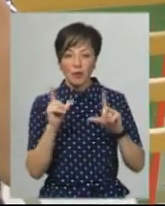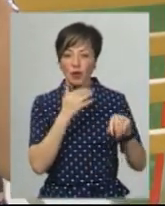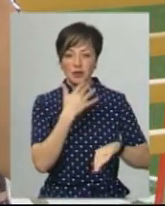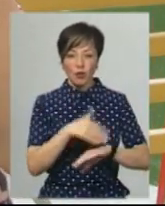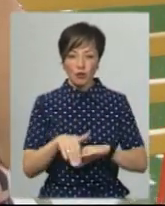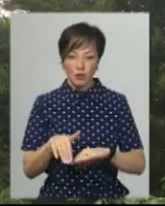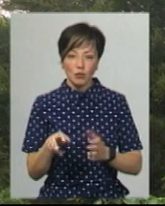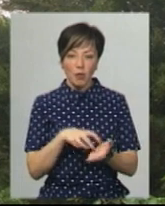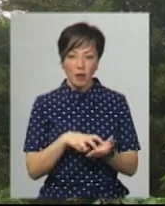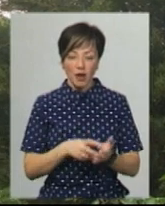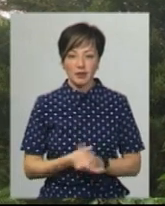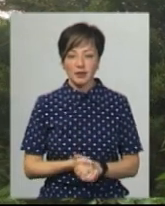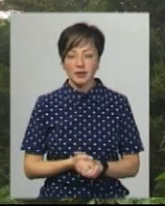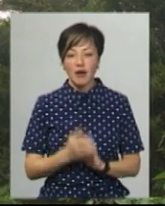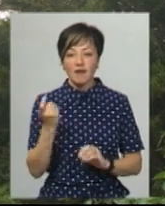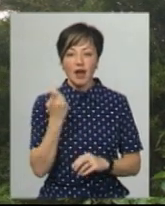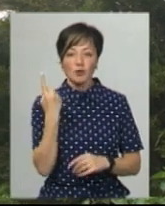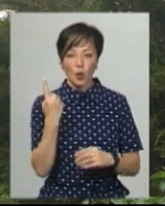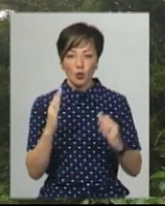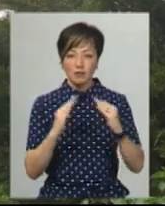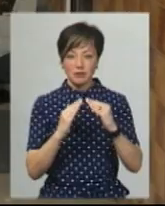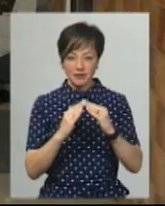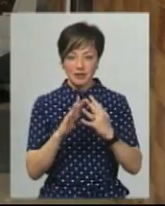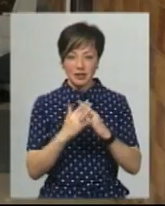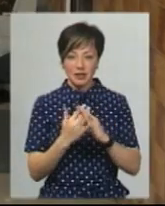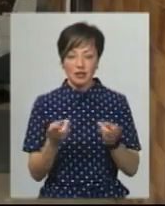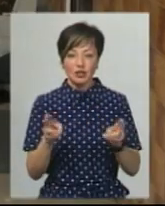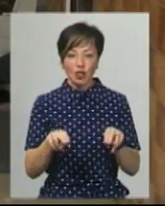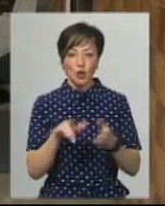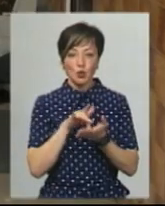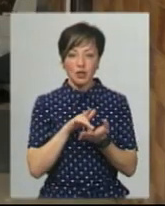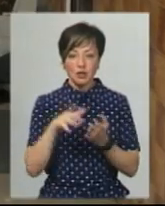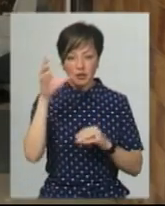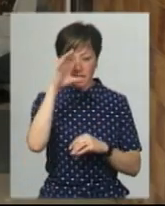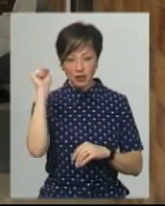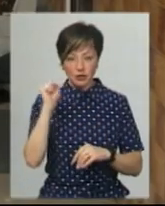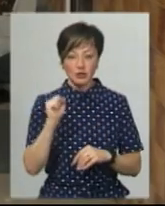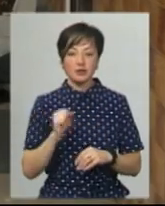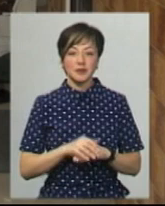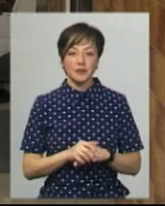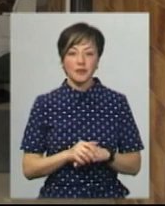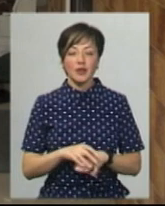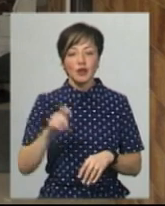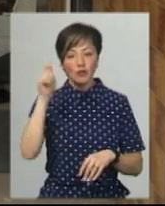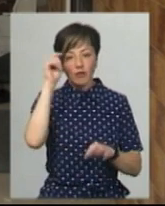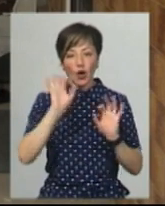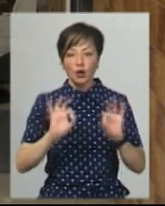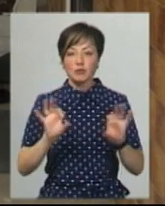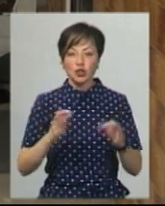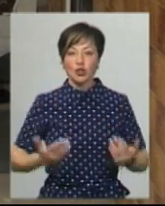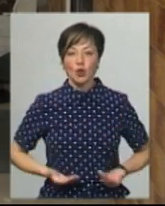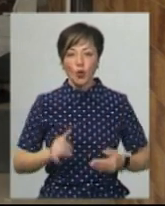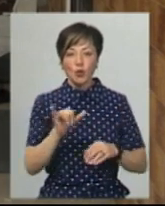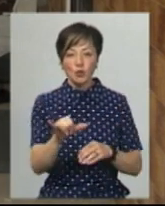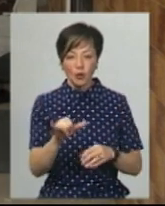за кордон, побоятись. Власник одного з маєтків в Рутківцях, де залишаються туристи на ніч – Василь Дереконь. Чоловік розповідає, житло